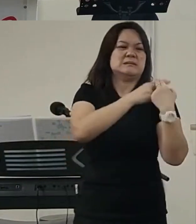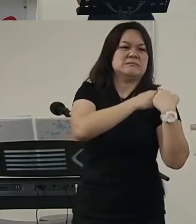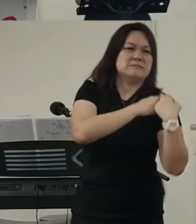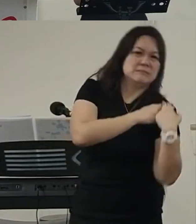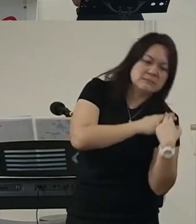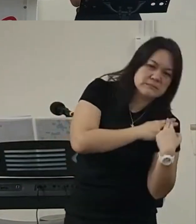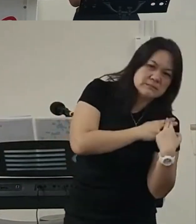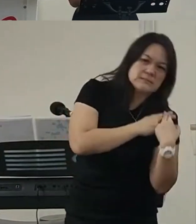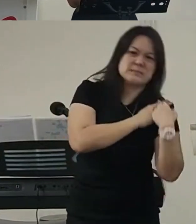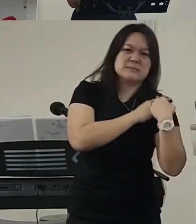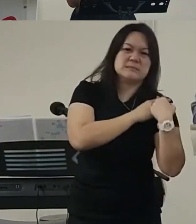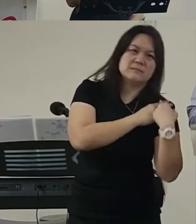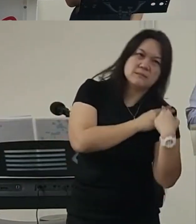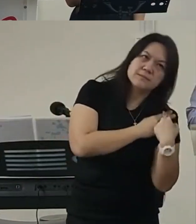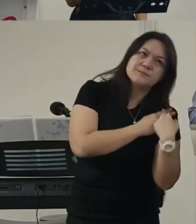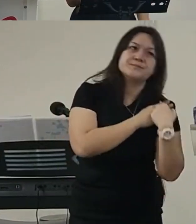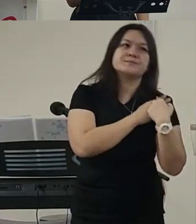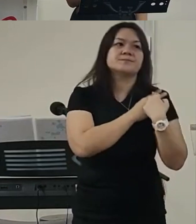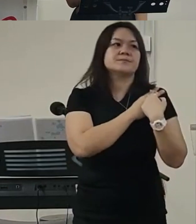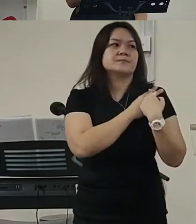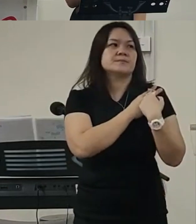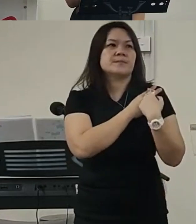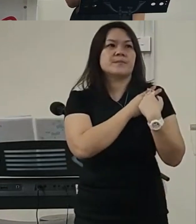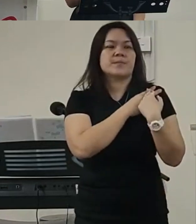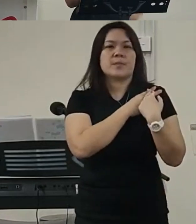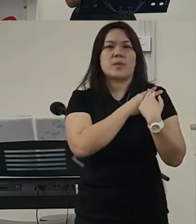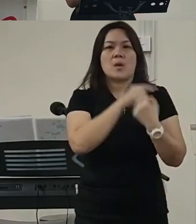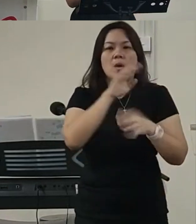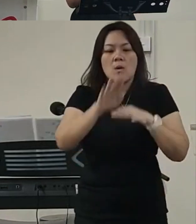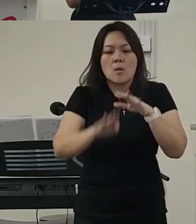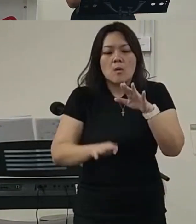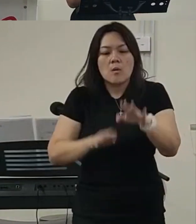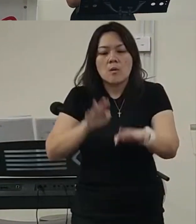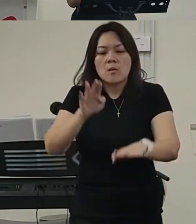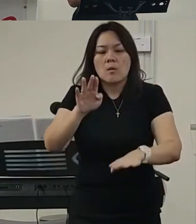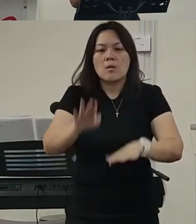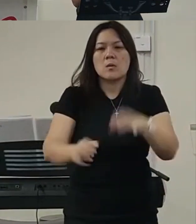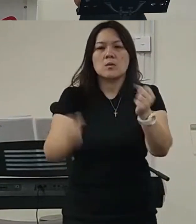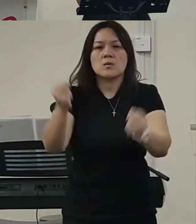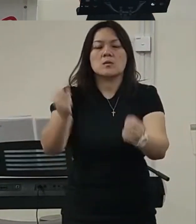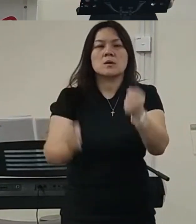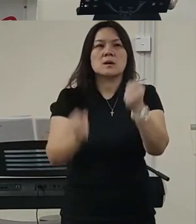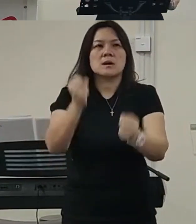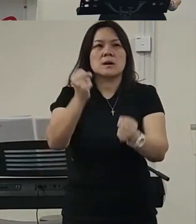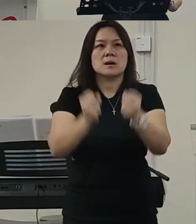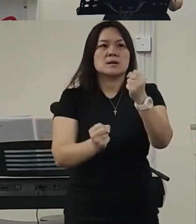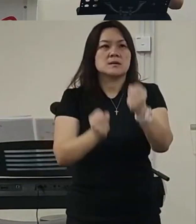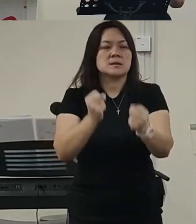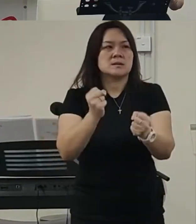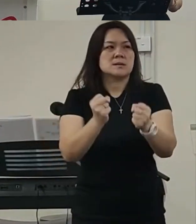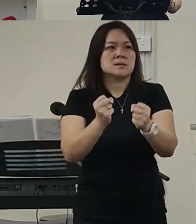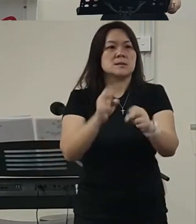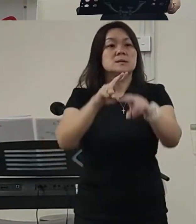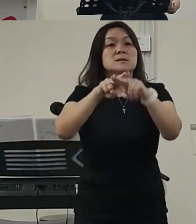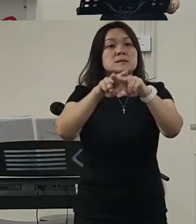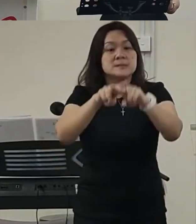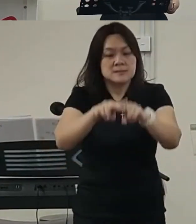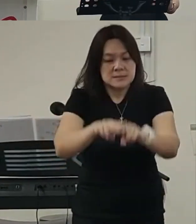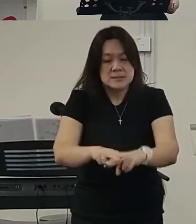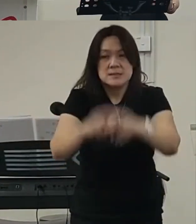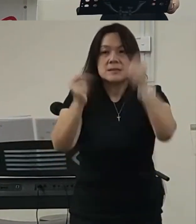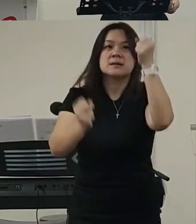我还是觉得心中非常沉重我就打开车门我进入车里